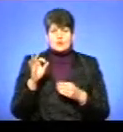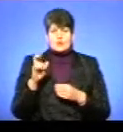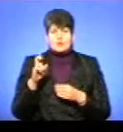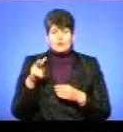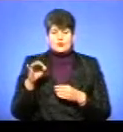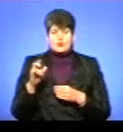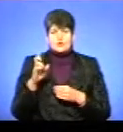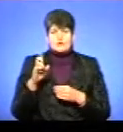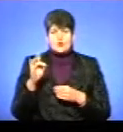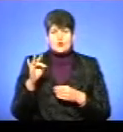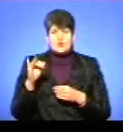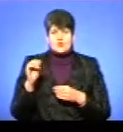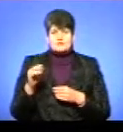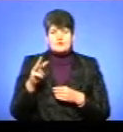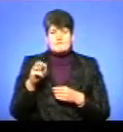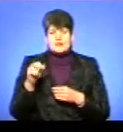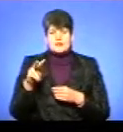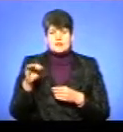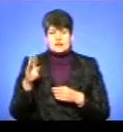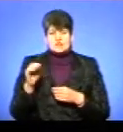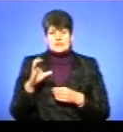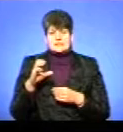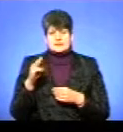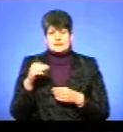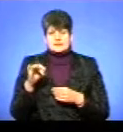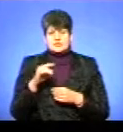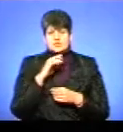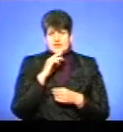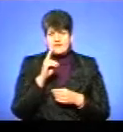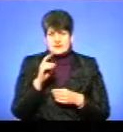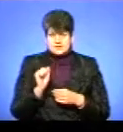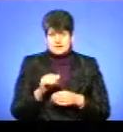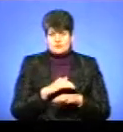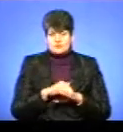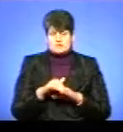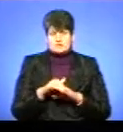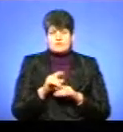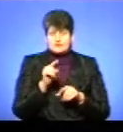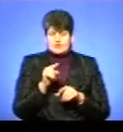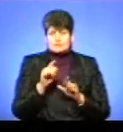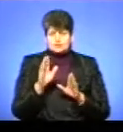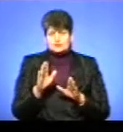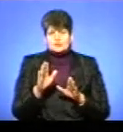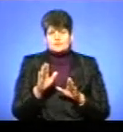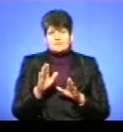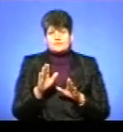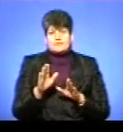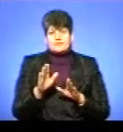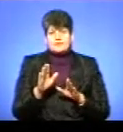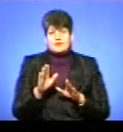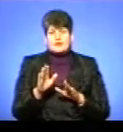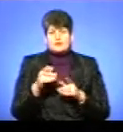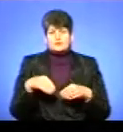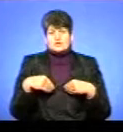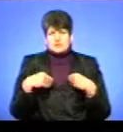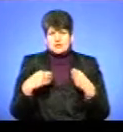Бродівська, Лук'яновича, Малишка, Польового, Куцюбинського, Стадникової, Чернівецька. Тобто вона може бути відсутньою на верхніх поверхах або